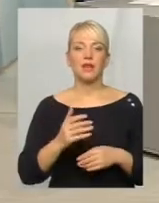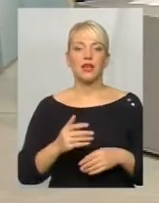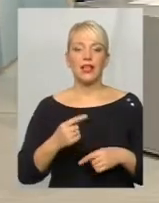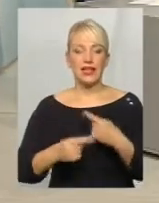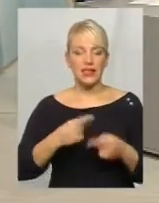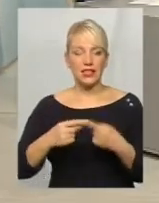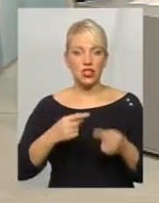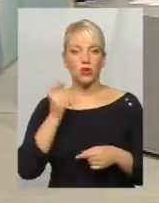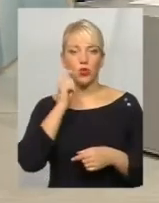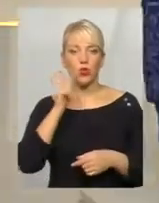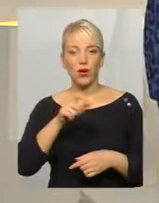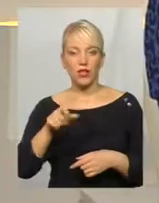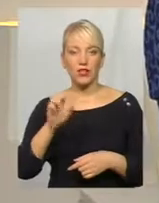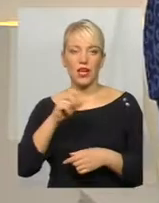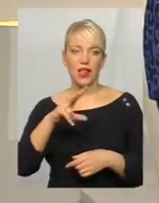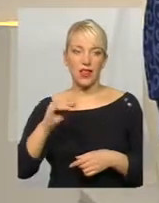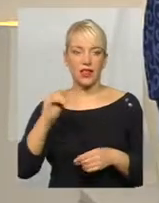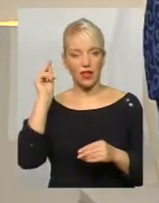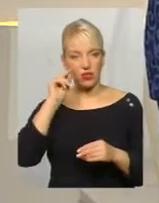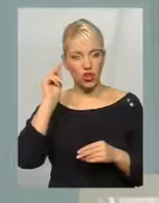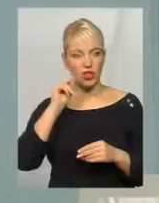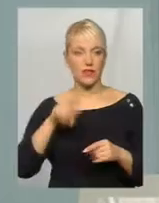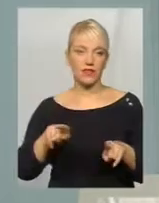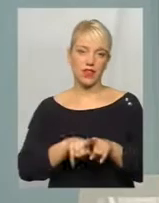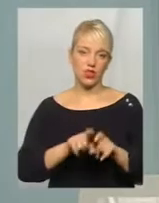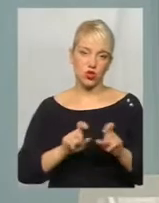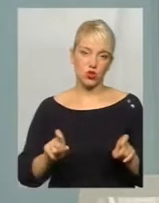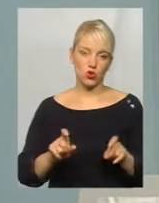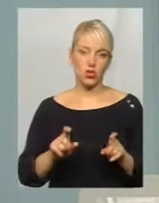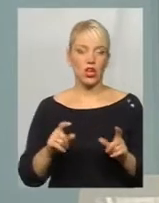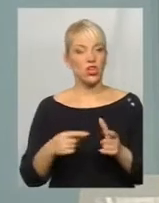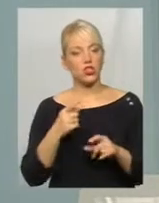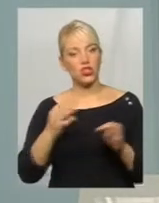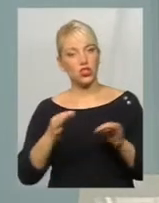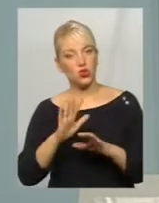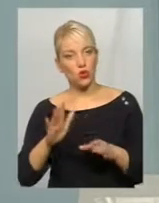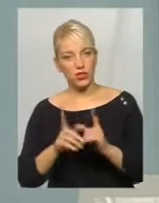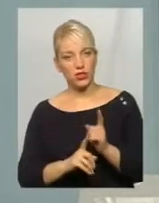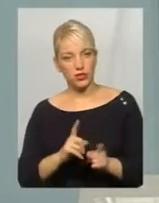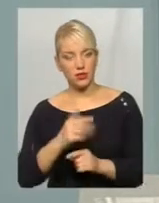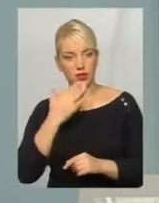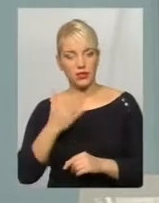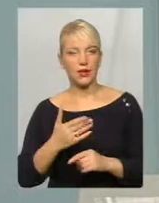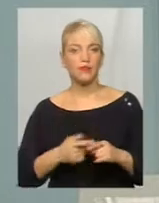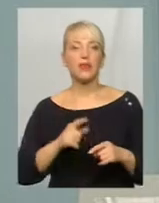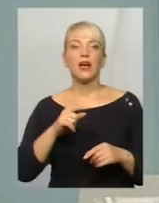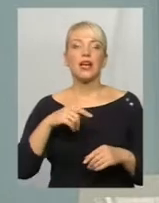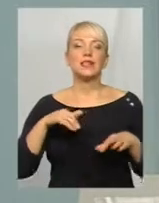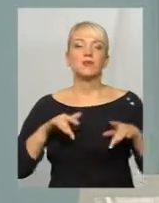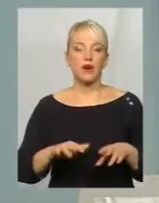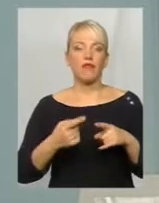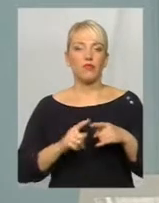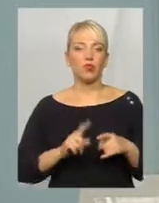навчаються в таких школах? Чи нічого не зміниться? Справа в тому, що ми маємо